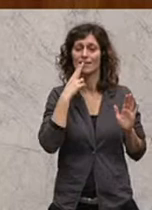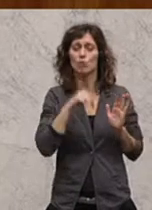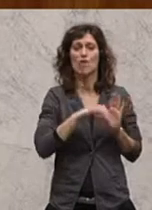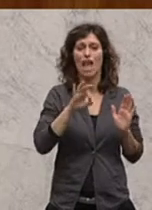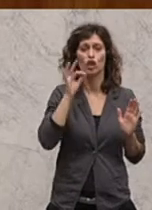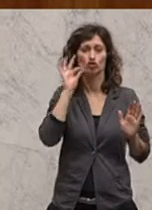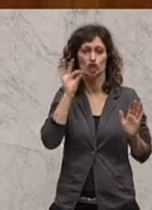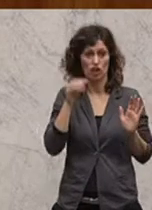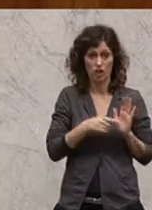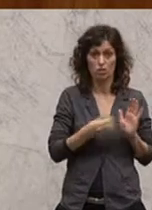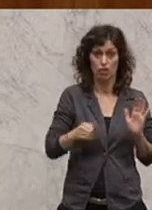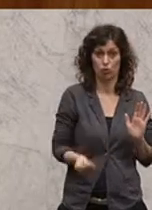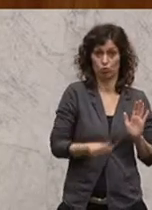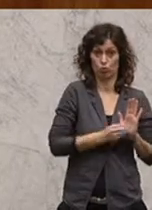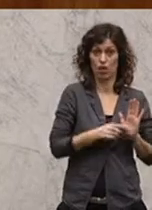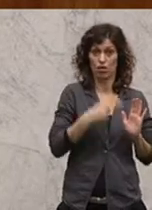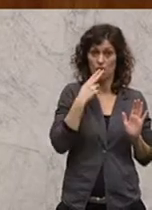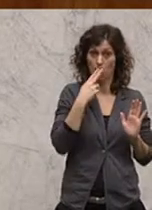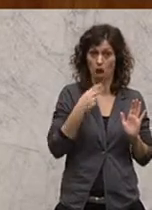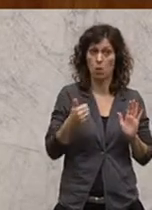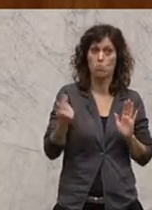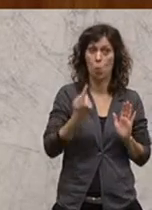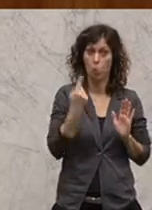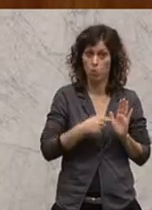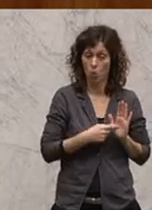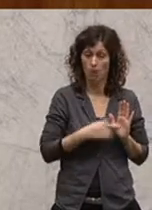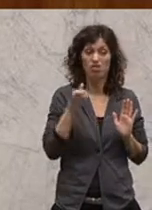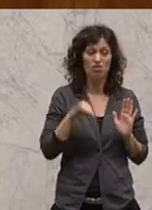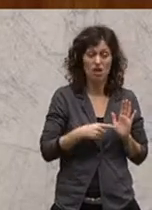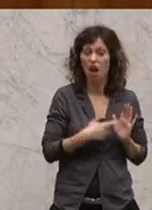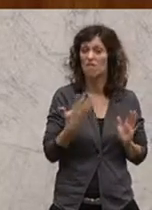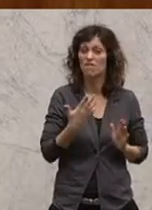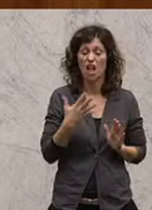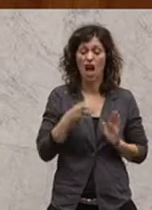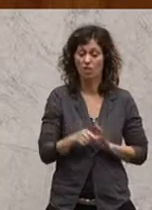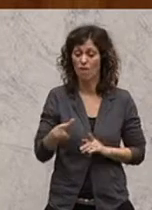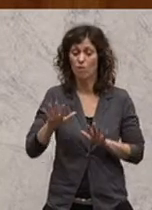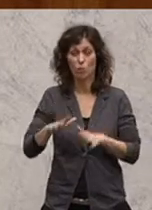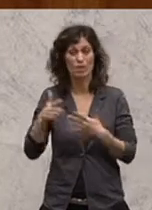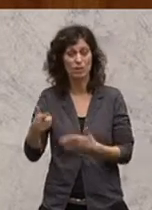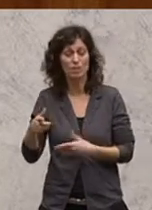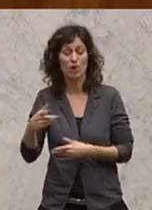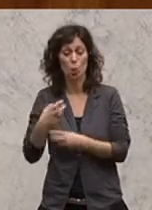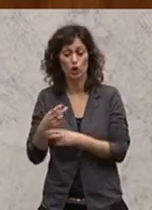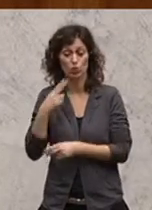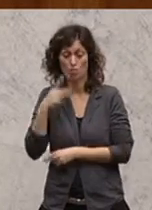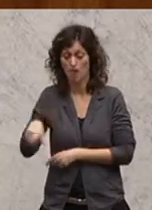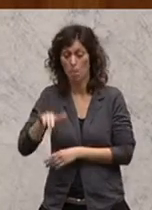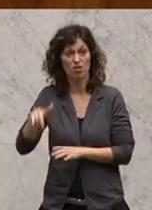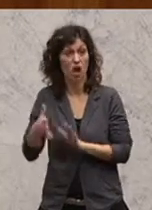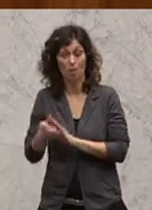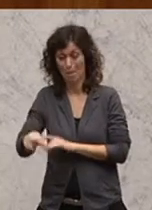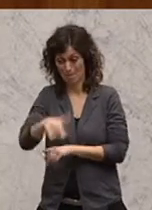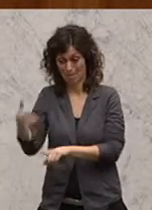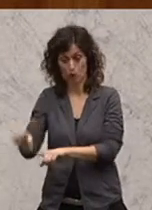Tabakmonopol. Das ist ein Eingriff in das Geschäftsfeld von ca. 75 österreichischen Unternehmen, die bisher diese